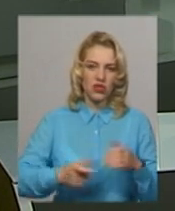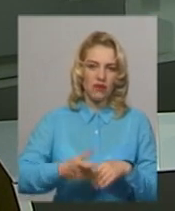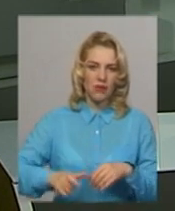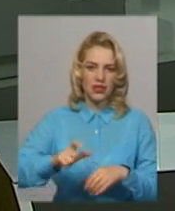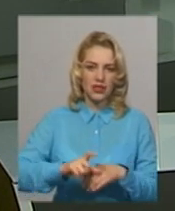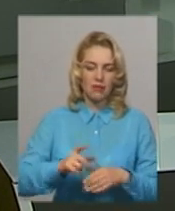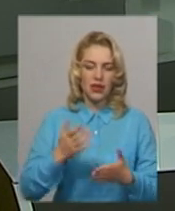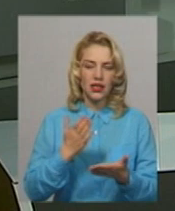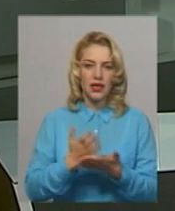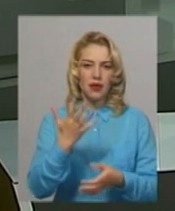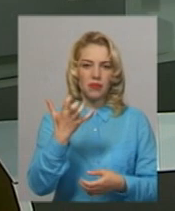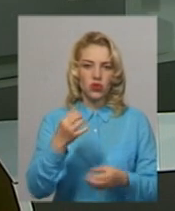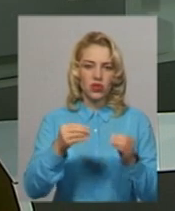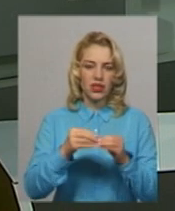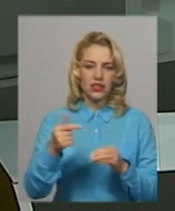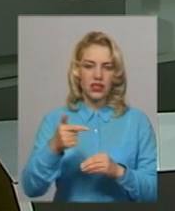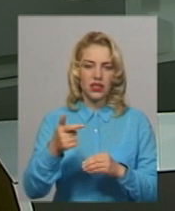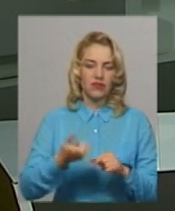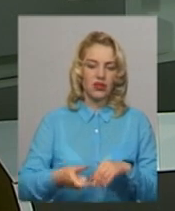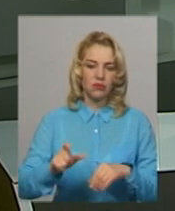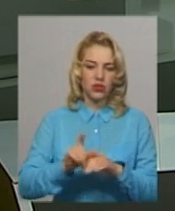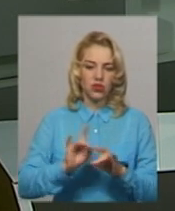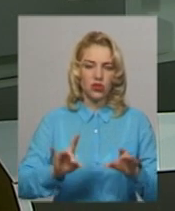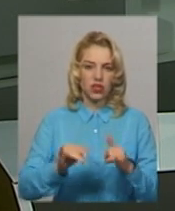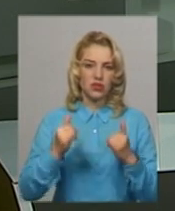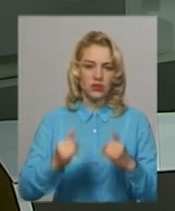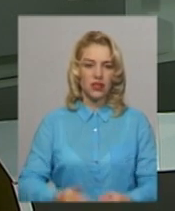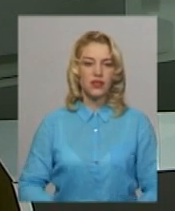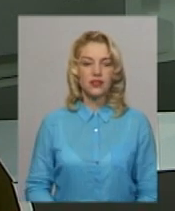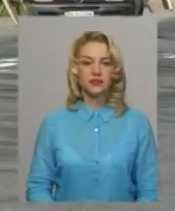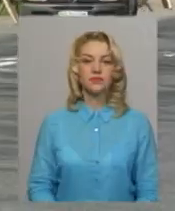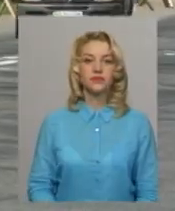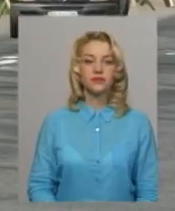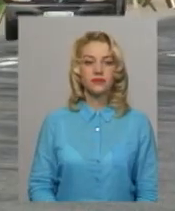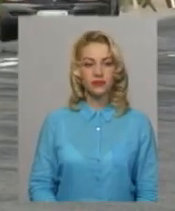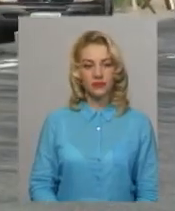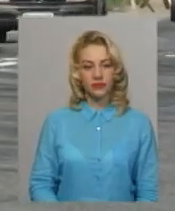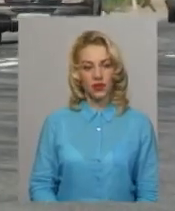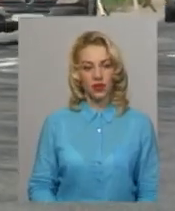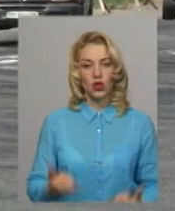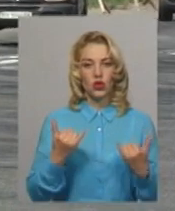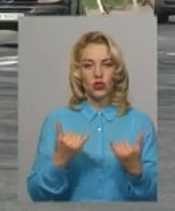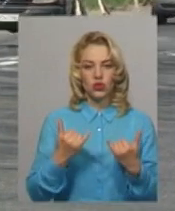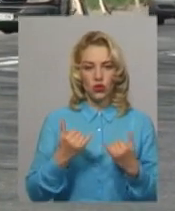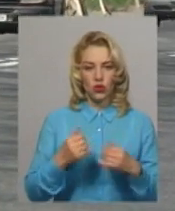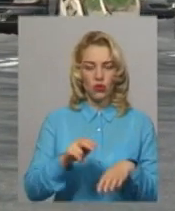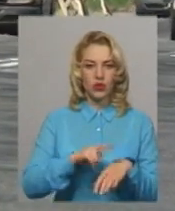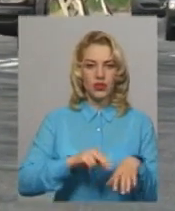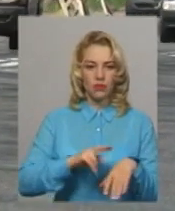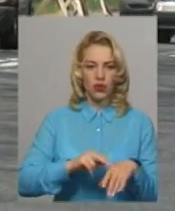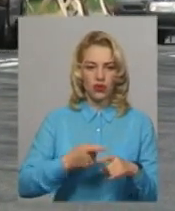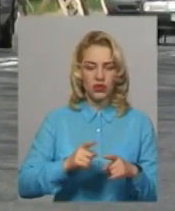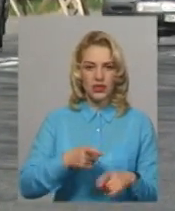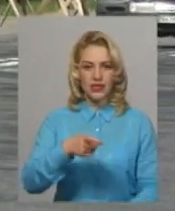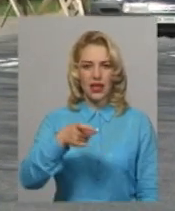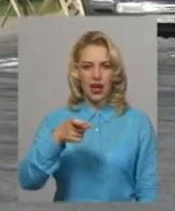швидкості сягає 510 гривень. Більше у сюжеті Михайла Жили. Сьогодні патрульні поліцейські з лазерним